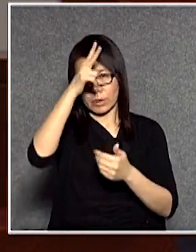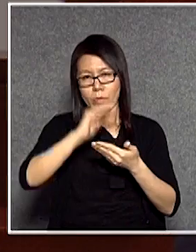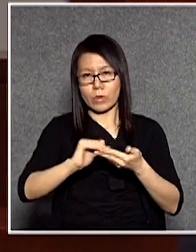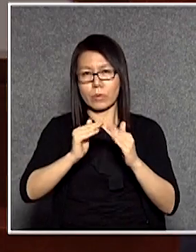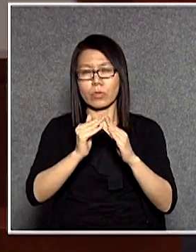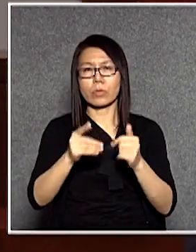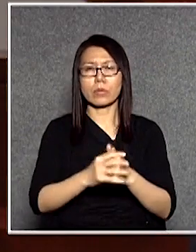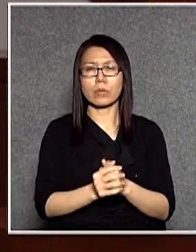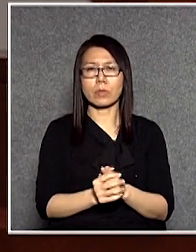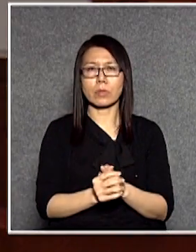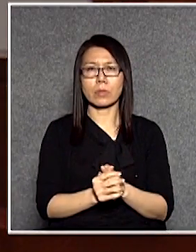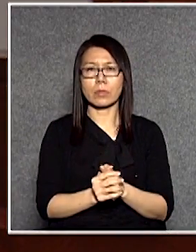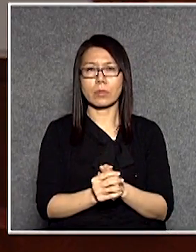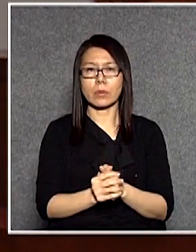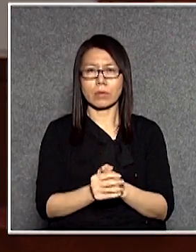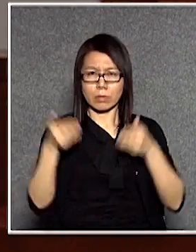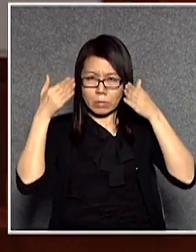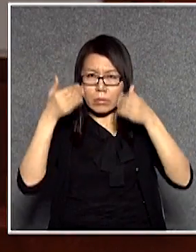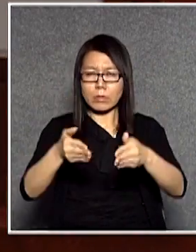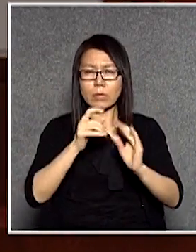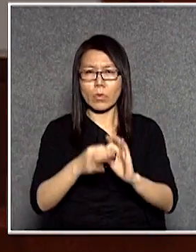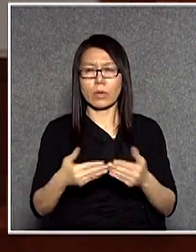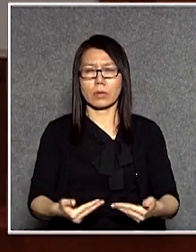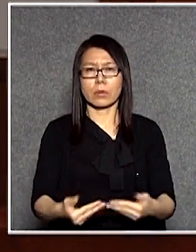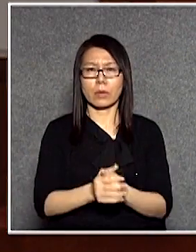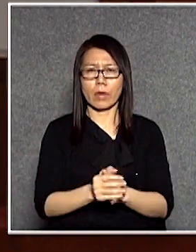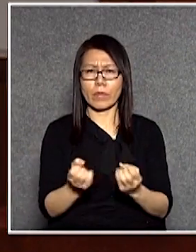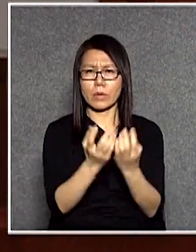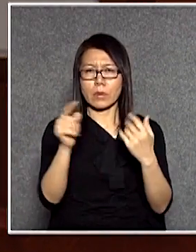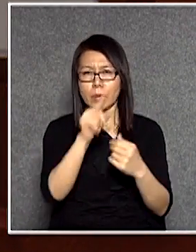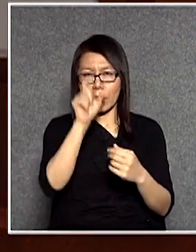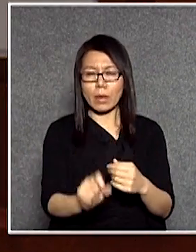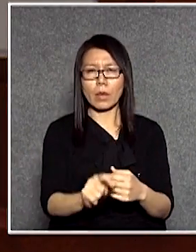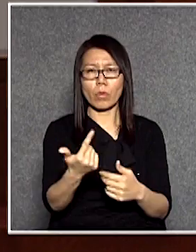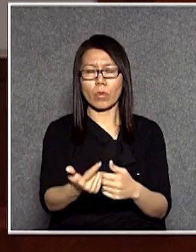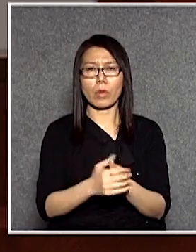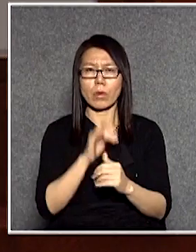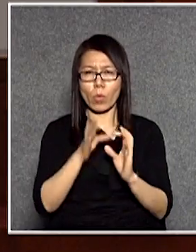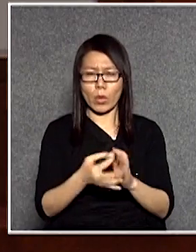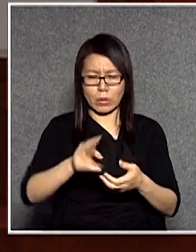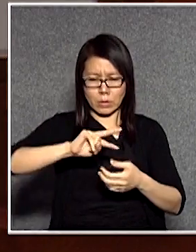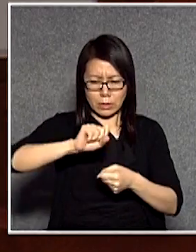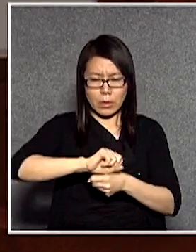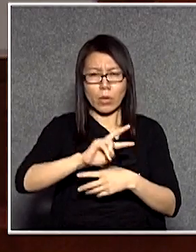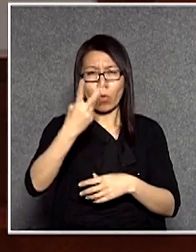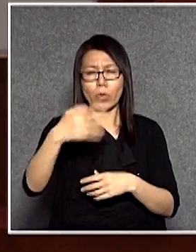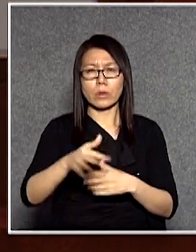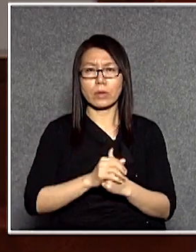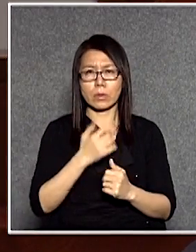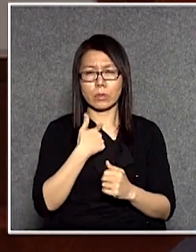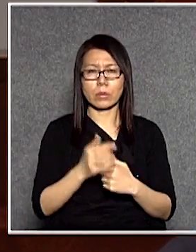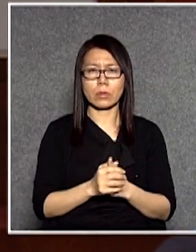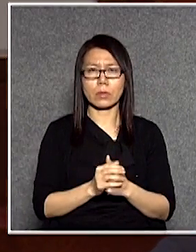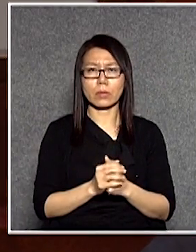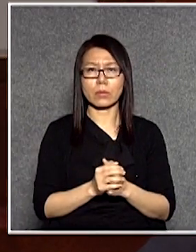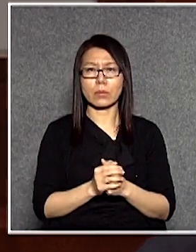針對目前出現的問題應該要加以改善我想提一